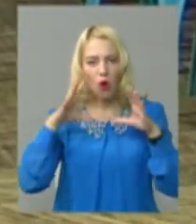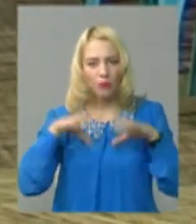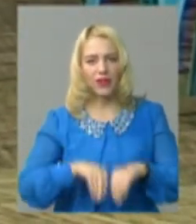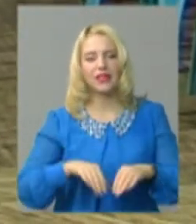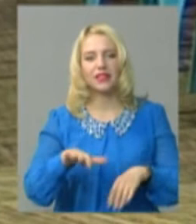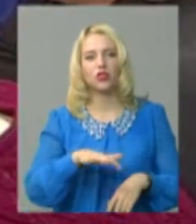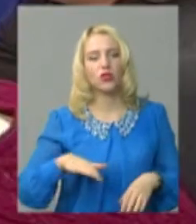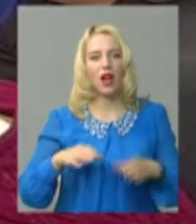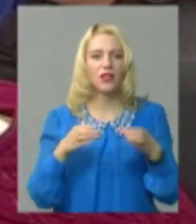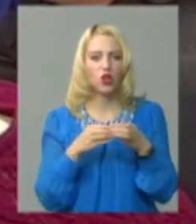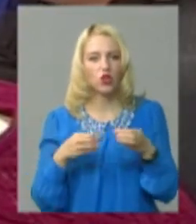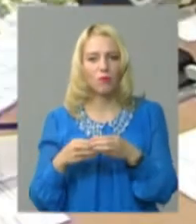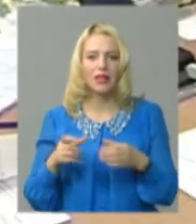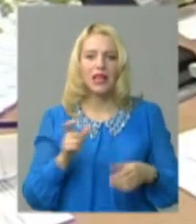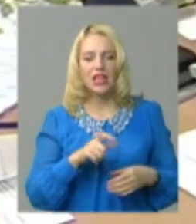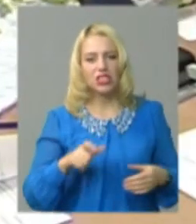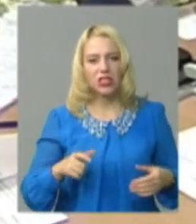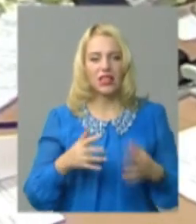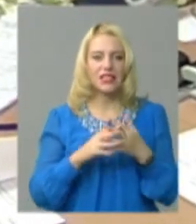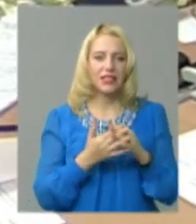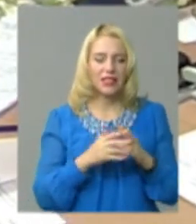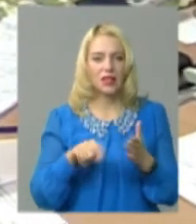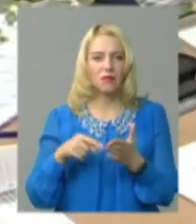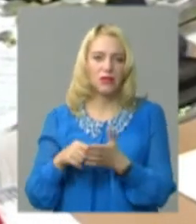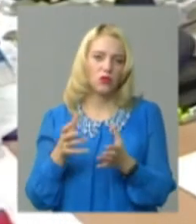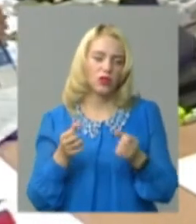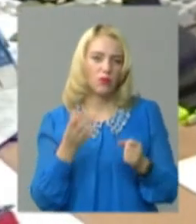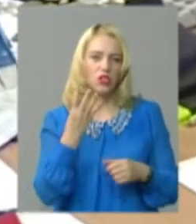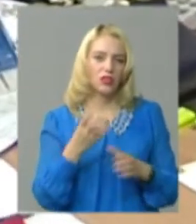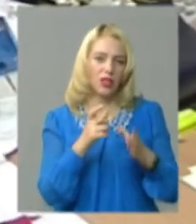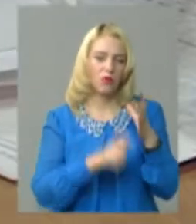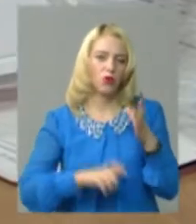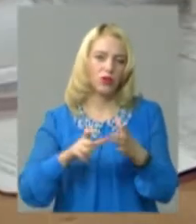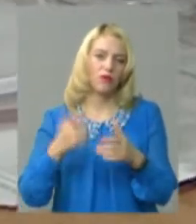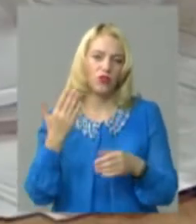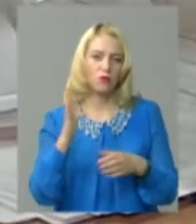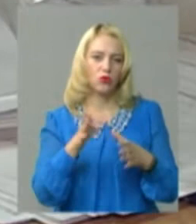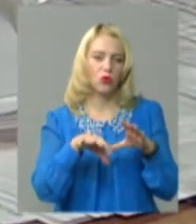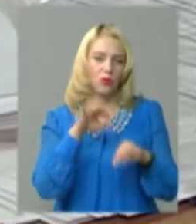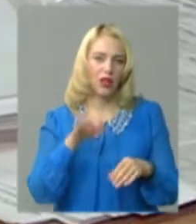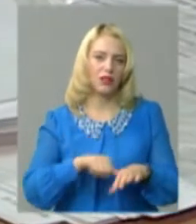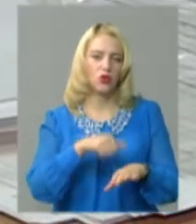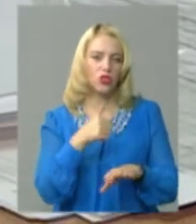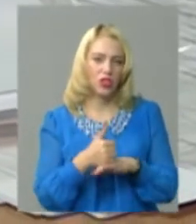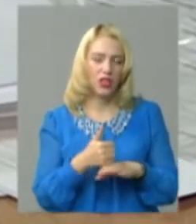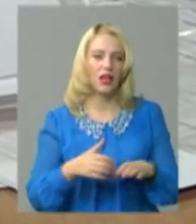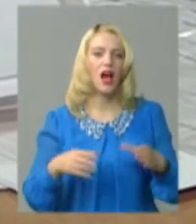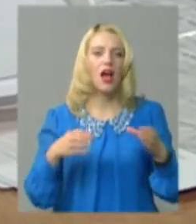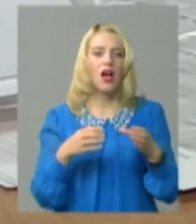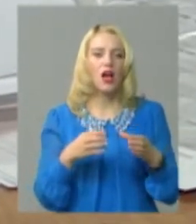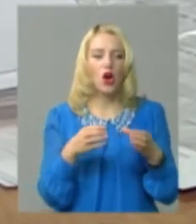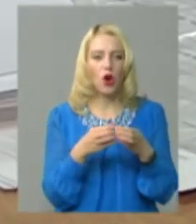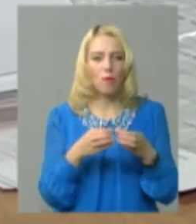'єднаних територіальних громад. Жителі сіл, селищ та міст отримують по чотири бюлетені. Вони обиратимуть очільника громади та її